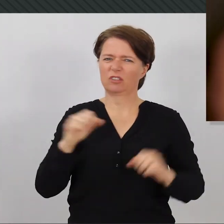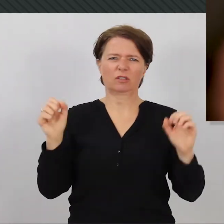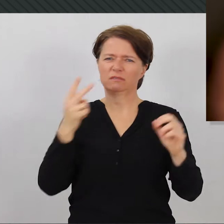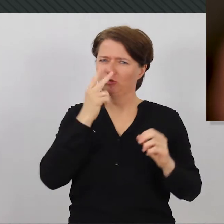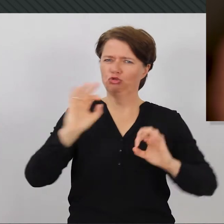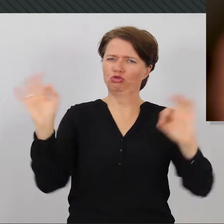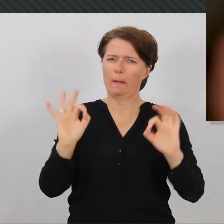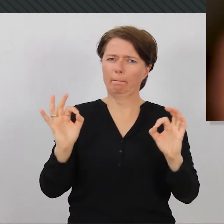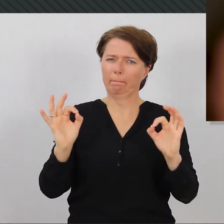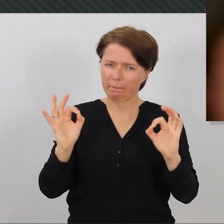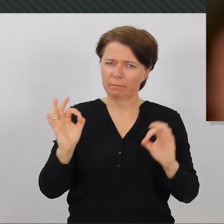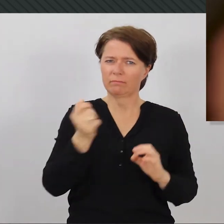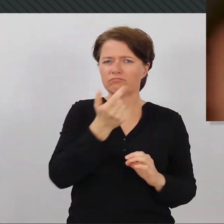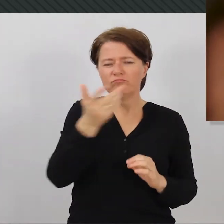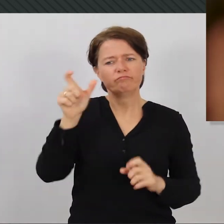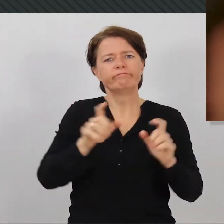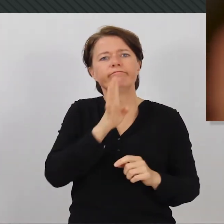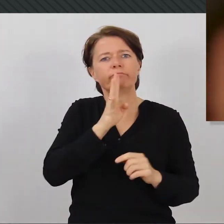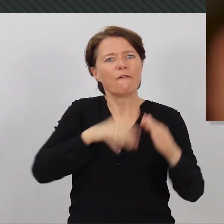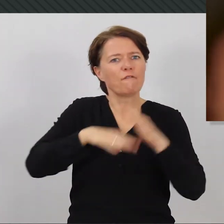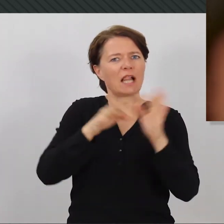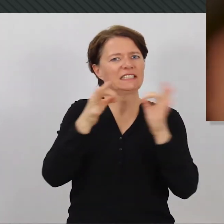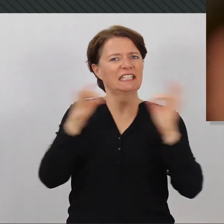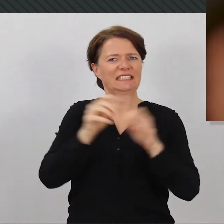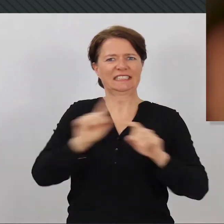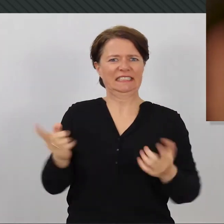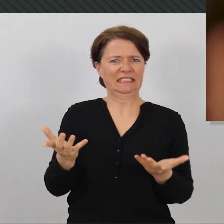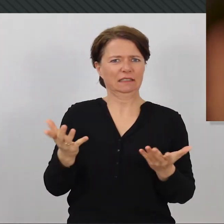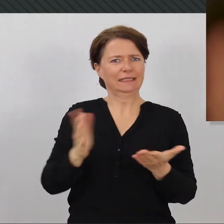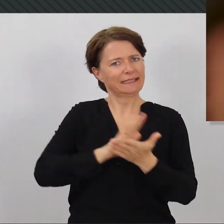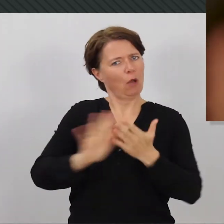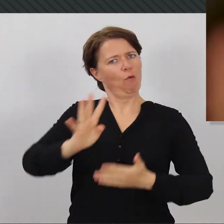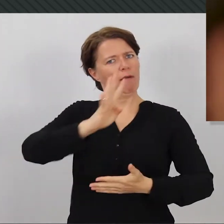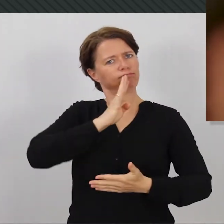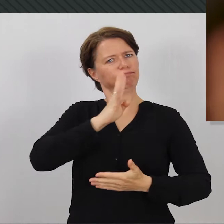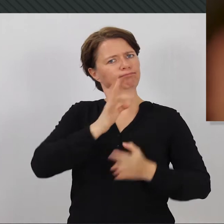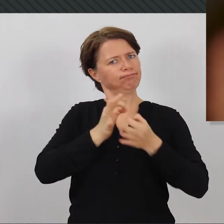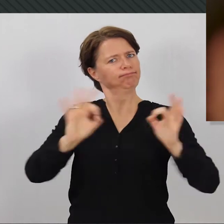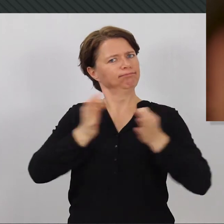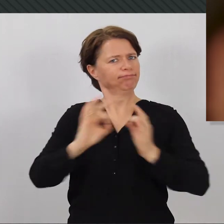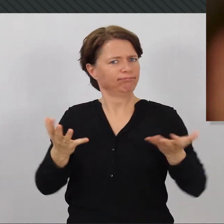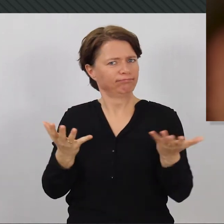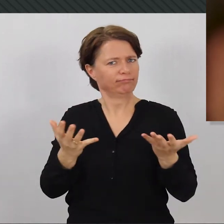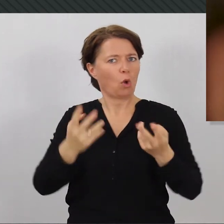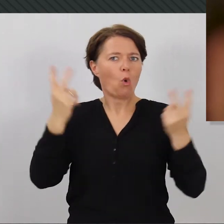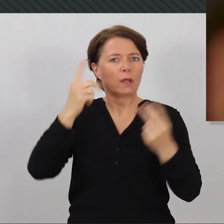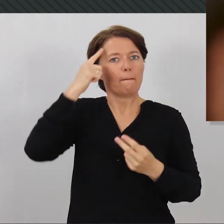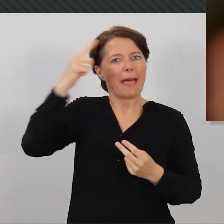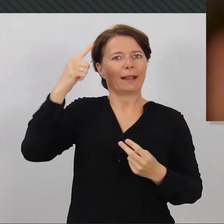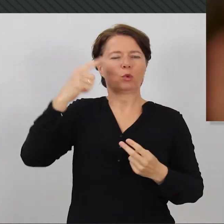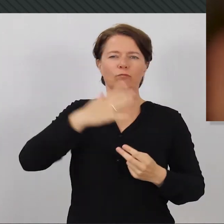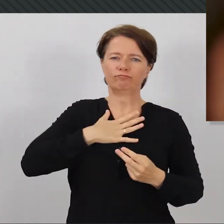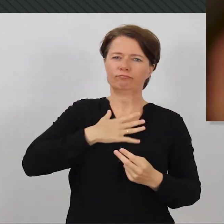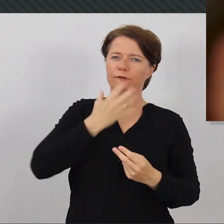Bildung. Ich finde das sehr erschreckend, wie viele Menschen es gibt, die keine ganzen Sätze am Stück sprechen können oder ganze Texte, ihre